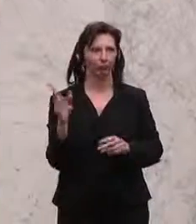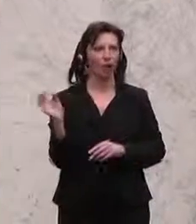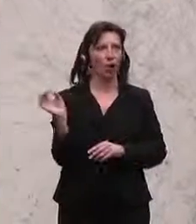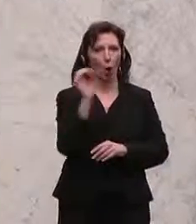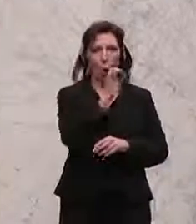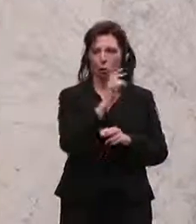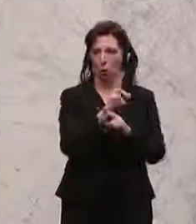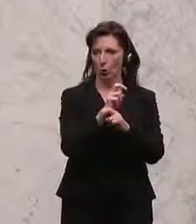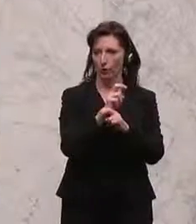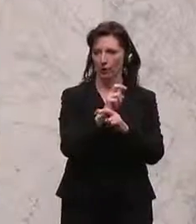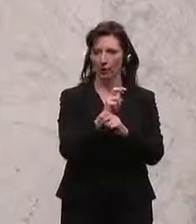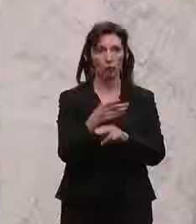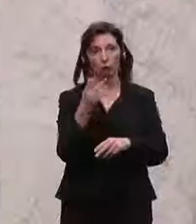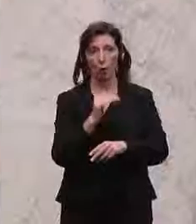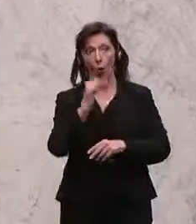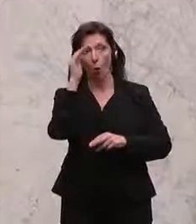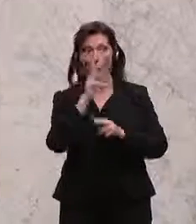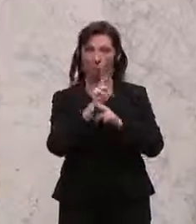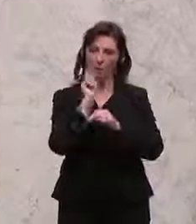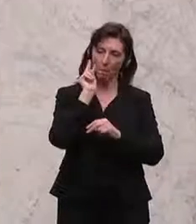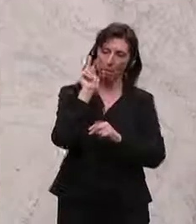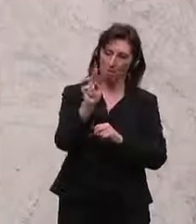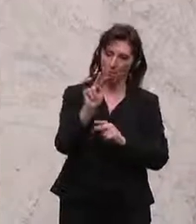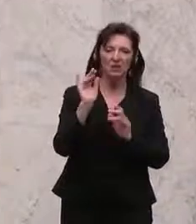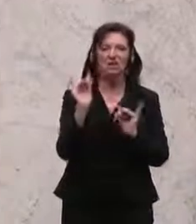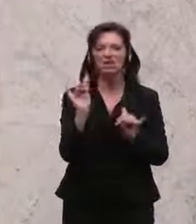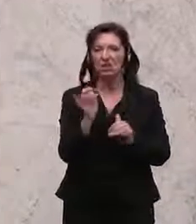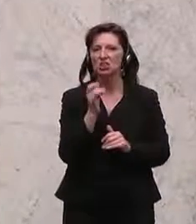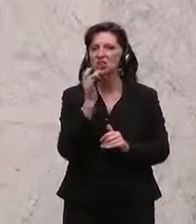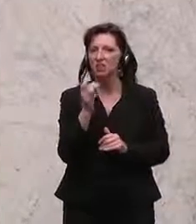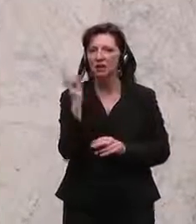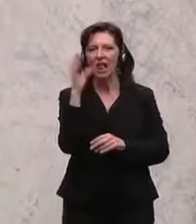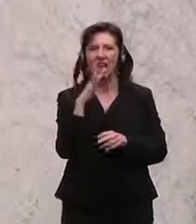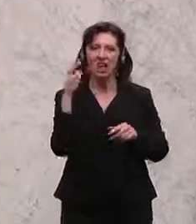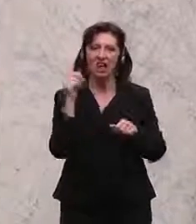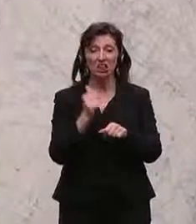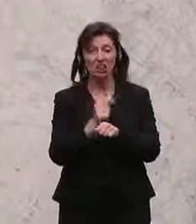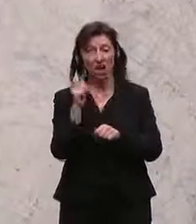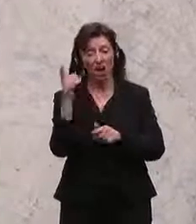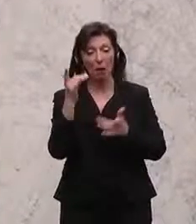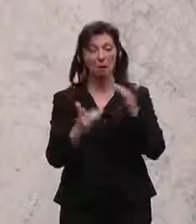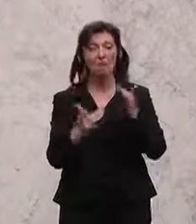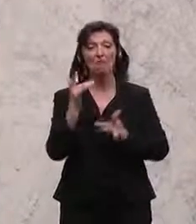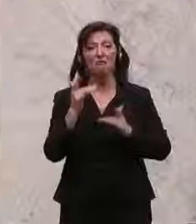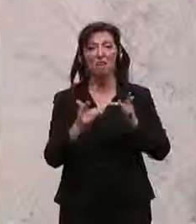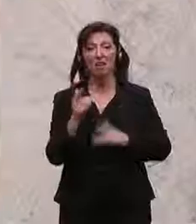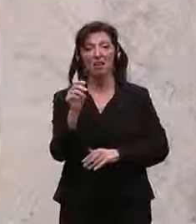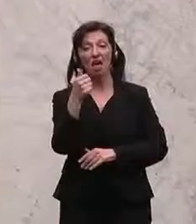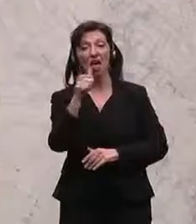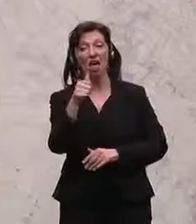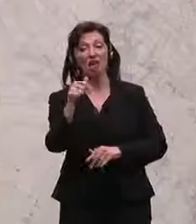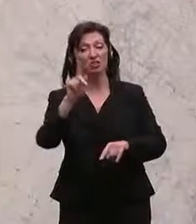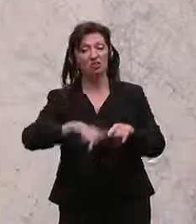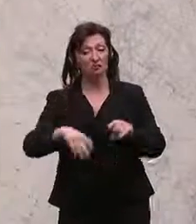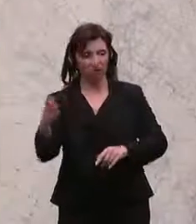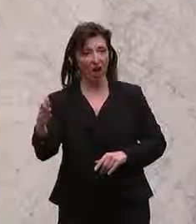Fall der oberösterreichischen Sicht mag das so sein, dass Sie das kleine Lichtenstein ein bisschen unterschätzen. Ich darf darauf hinweisen,